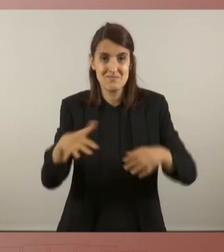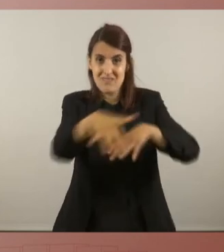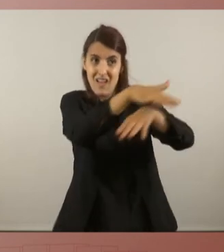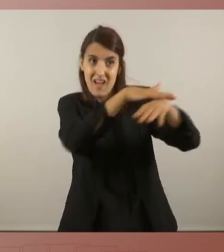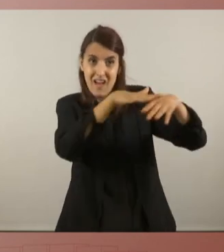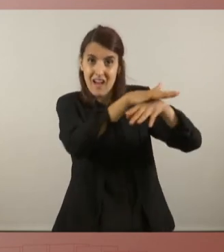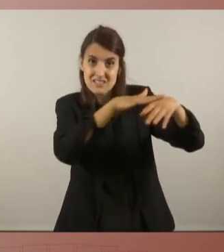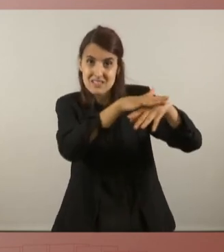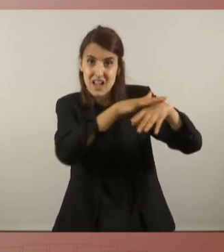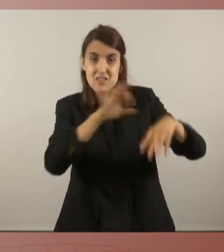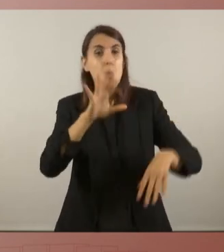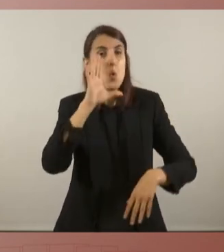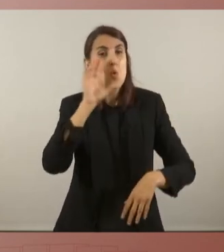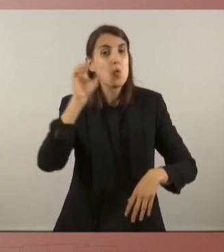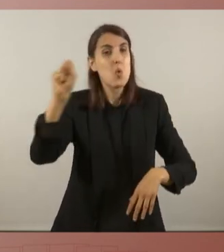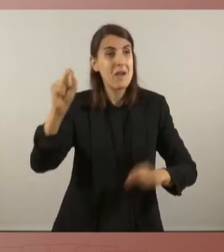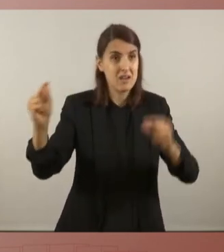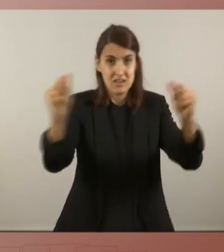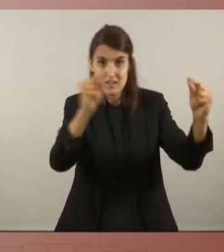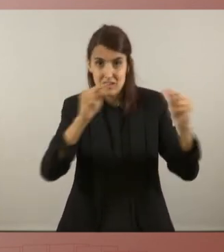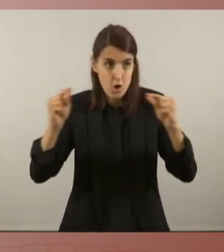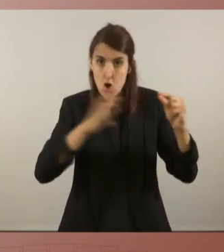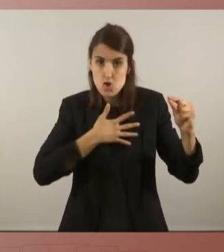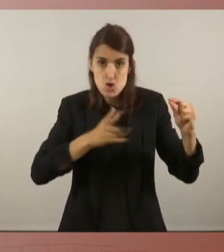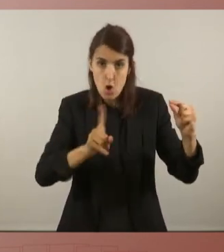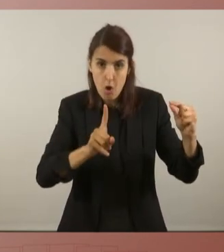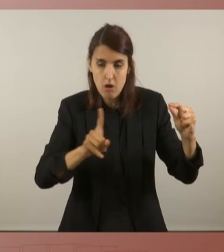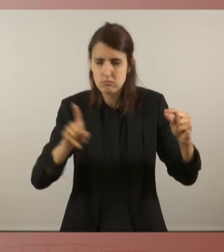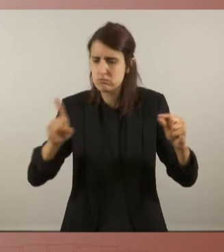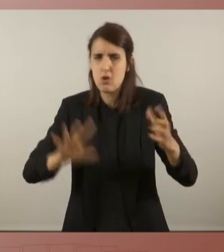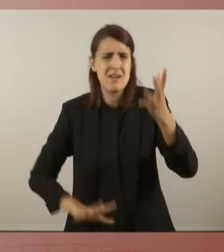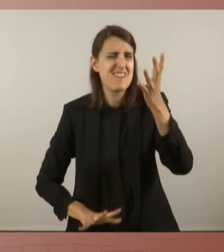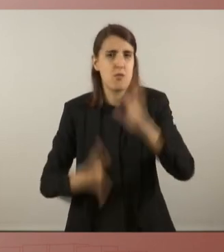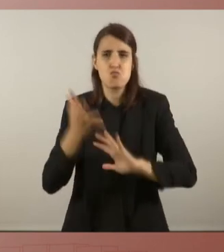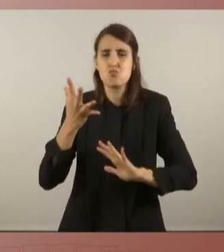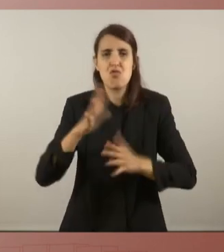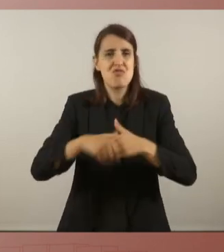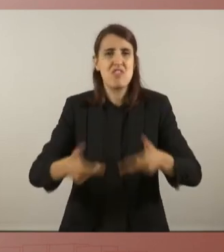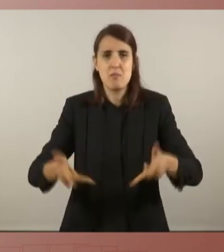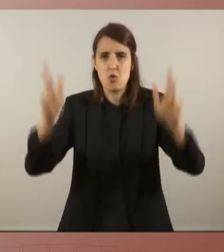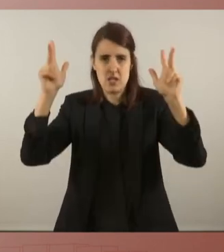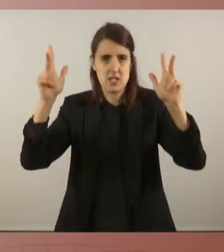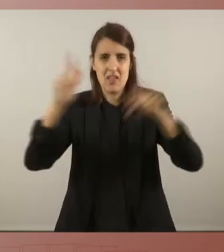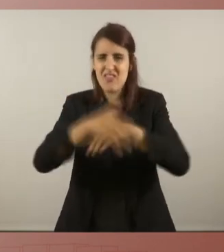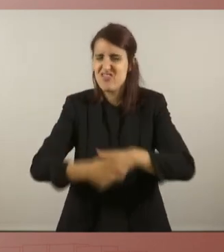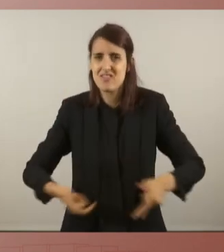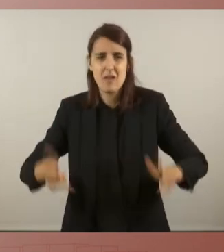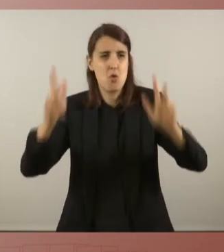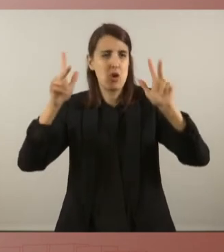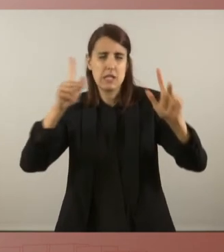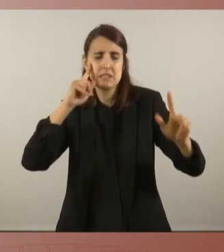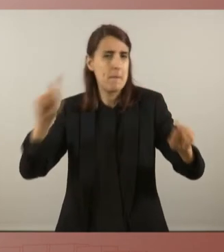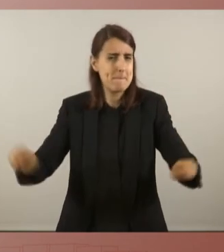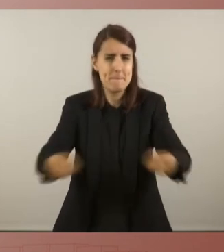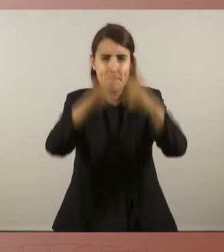i d'un govern que vulgui veritablement dialogar i negociar, el que cal és una revolució democràtica, una insurrecció democràtica en què societat